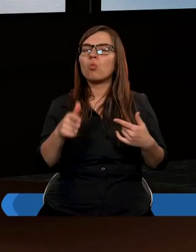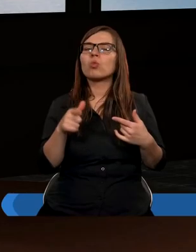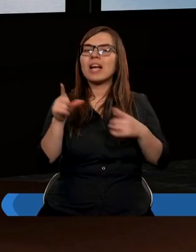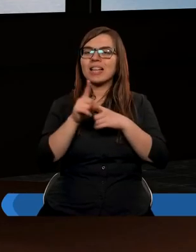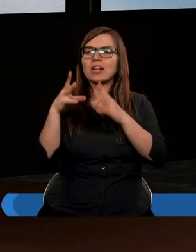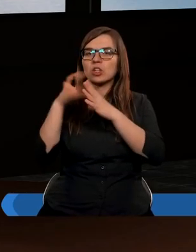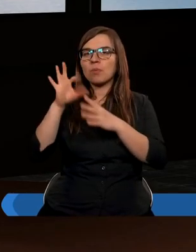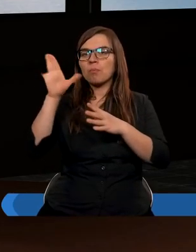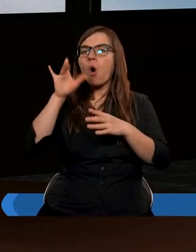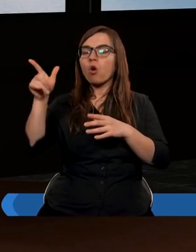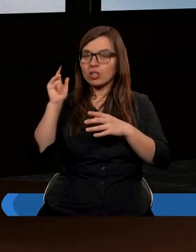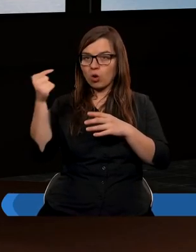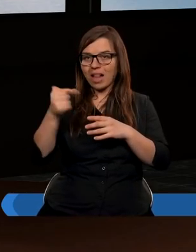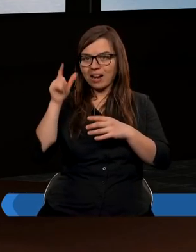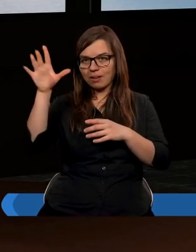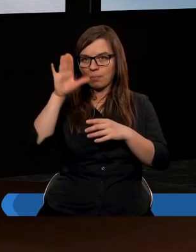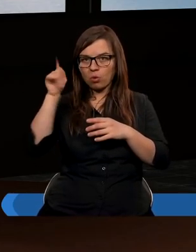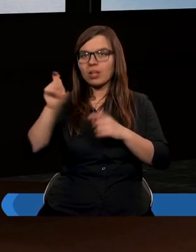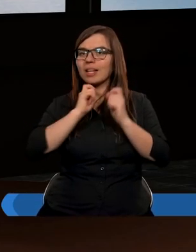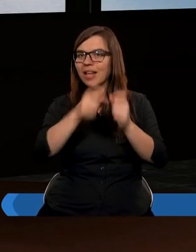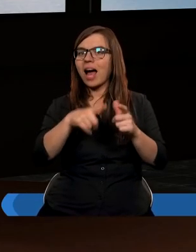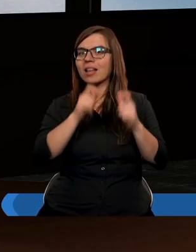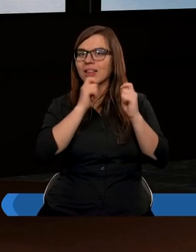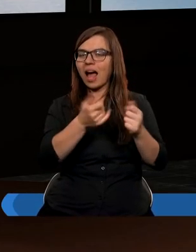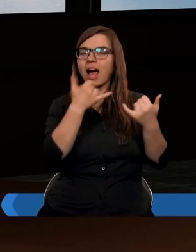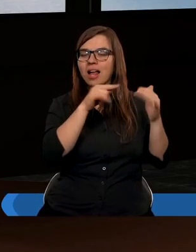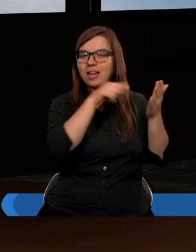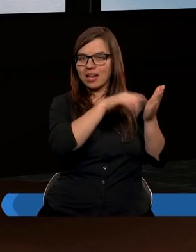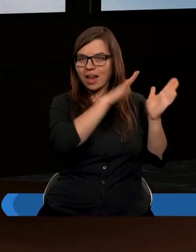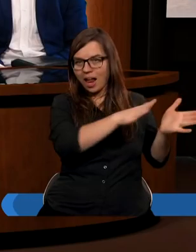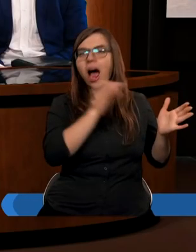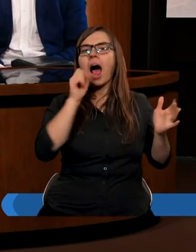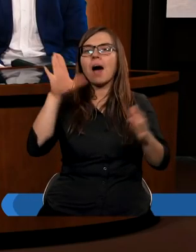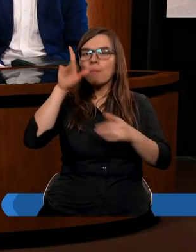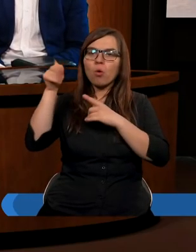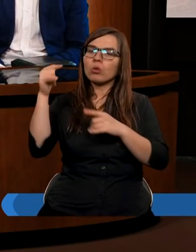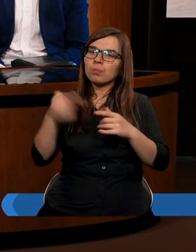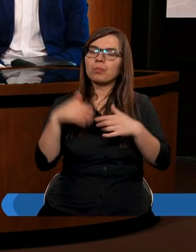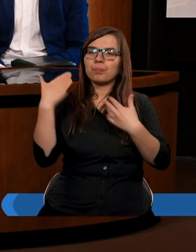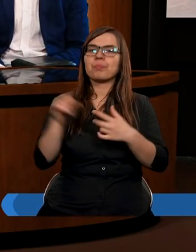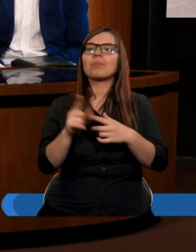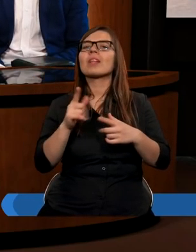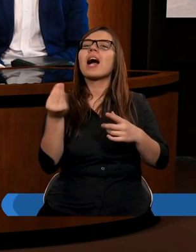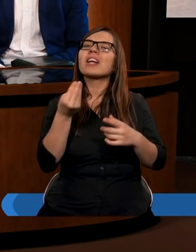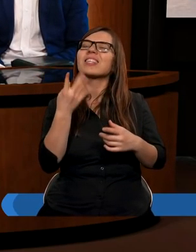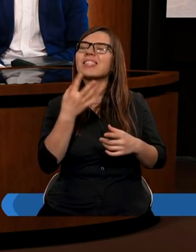z dziesięciny to jest Boże, a dar to jest dar, inny taki na... Jeszcze zapytam tak,